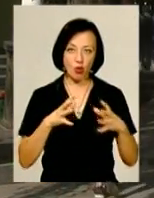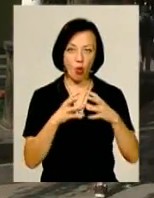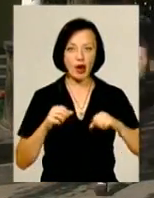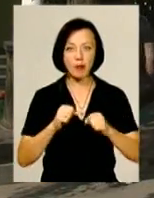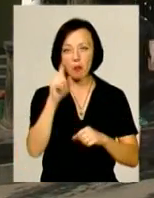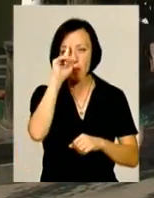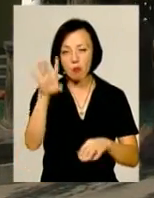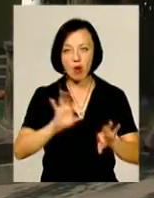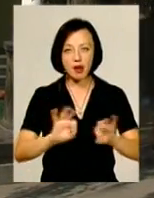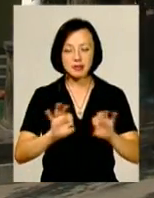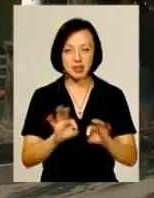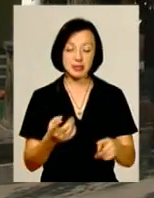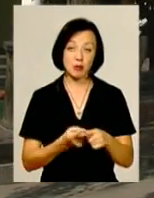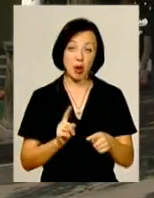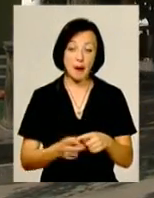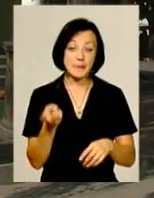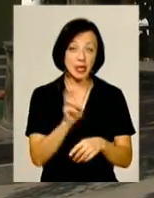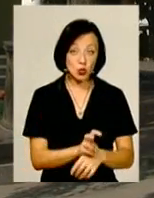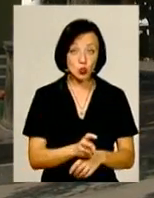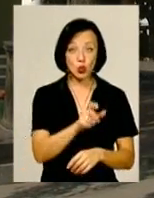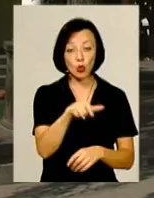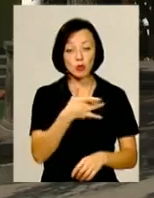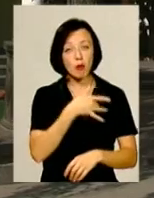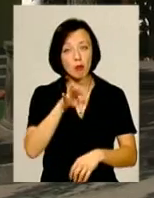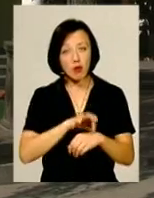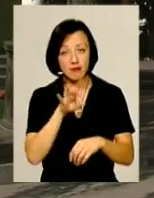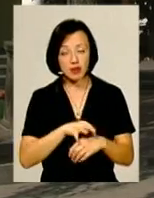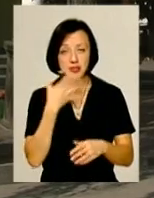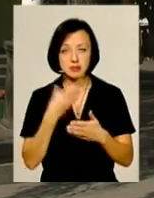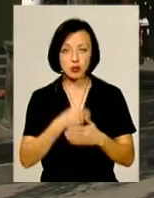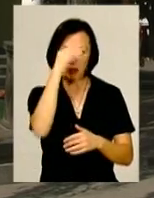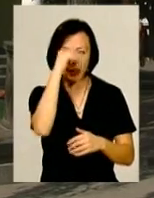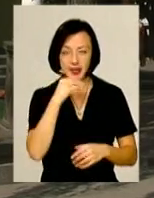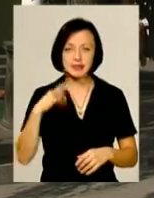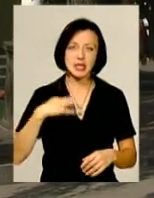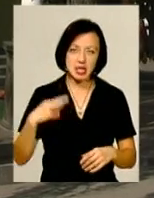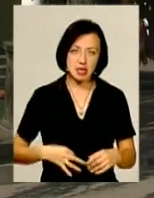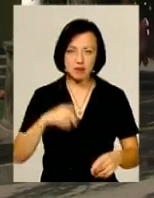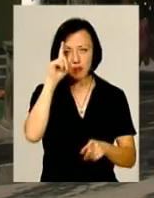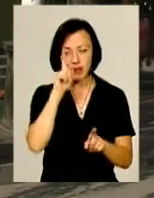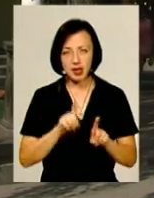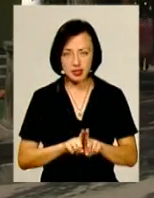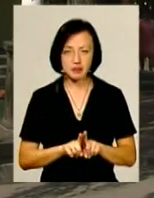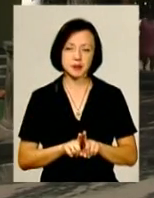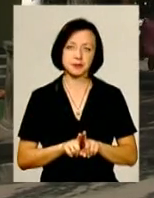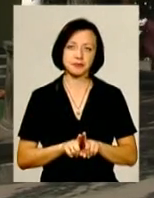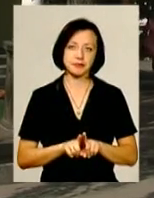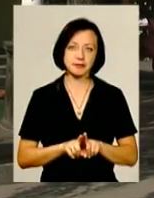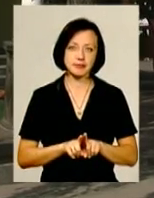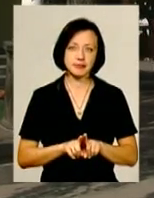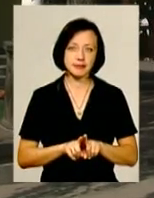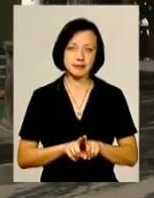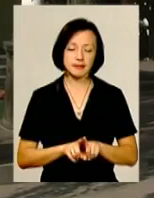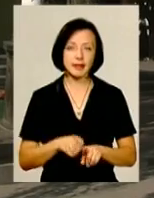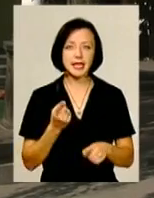популяризація регбі. Тому що прийдуть люди повболювати за своїх батьків, синів, братів.